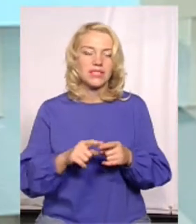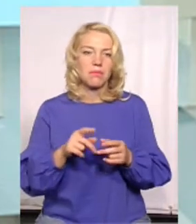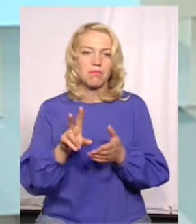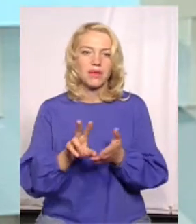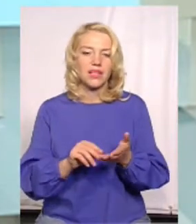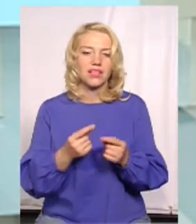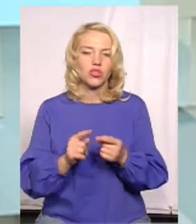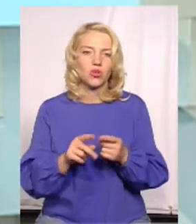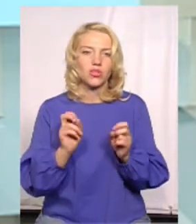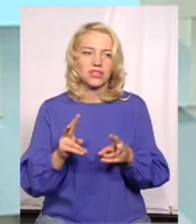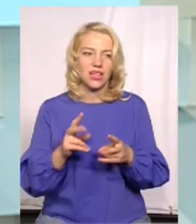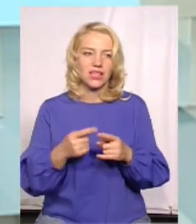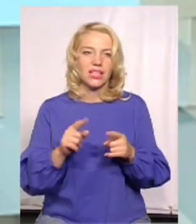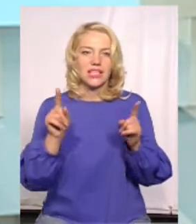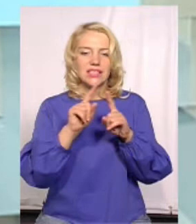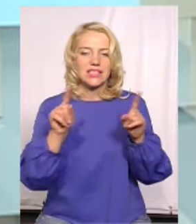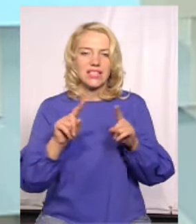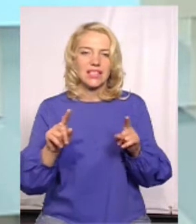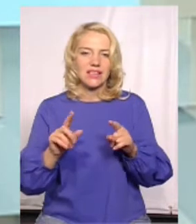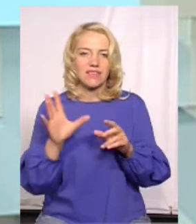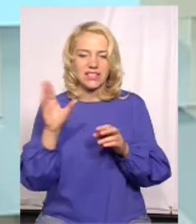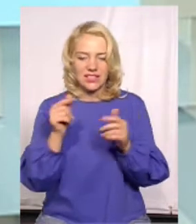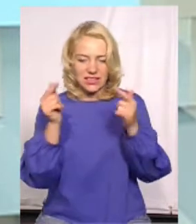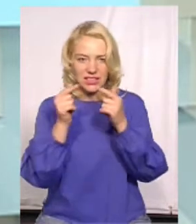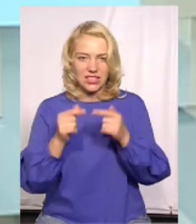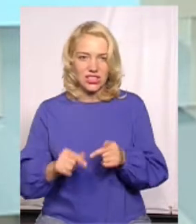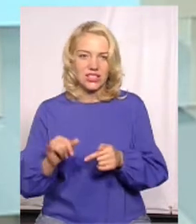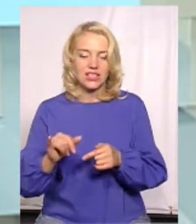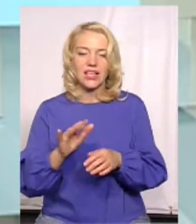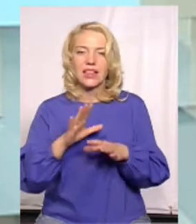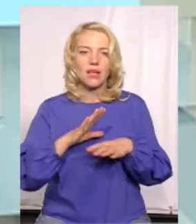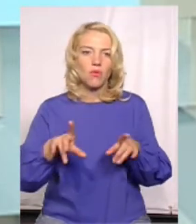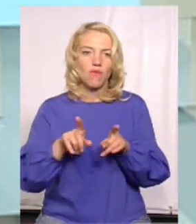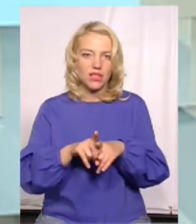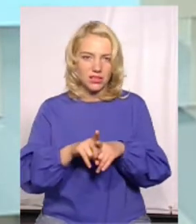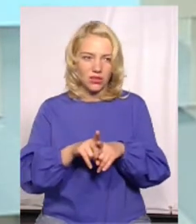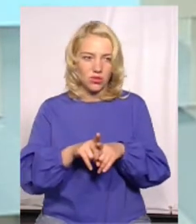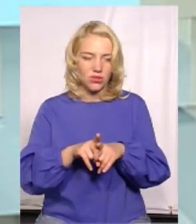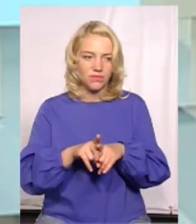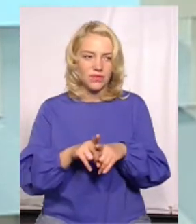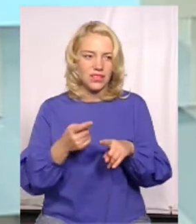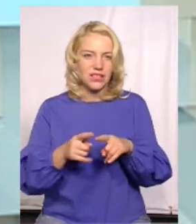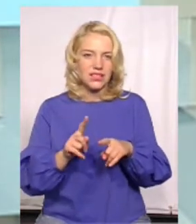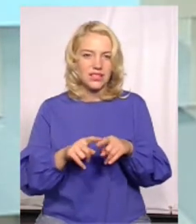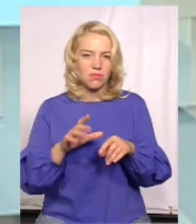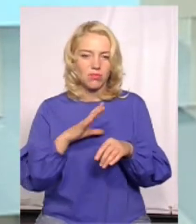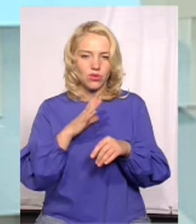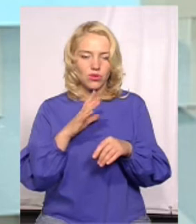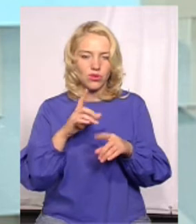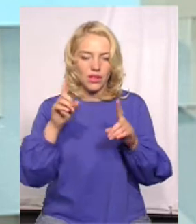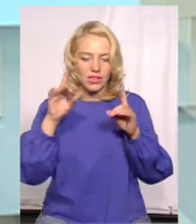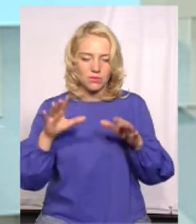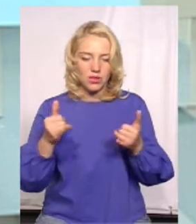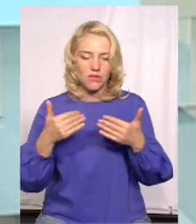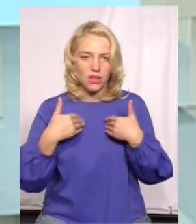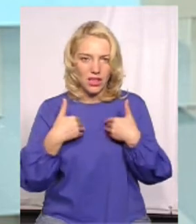як от зірки, кажучи, зійшлися, все не буває просто таких, знаєте, це було несподівно